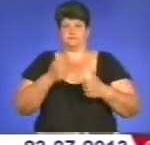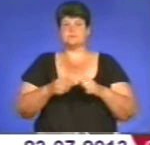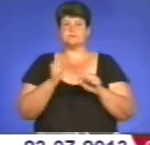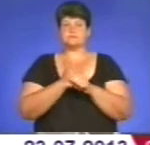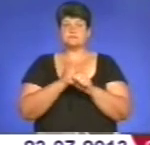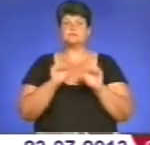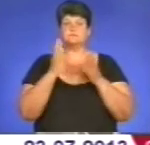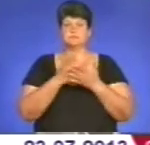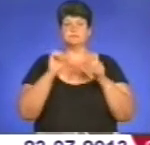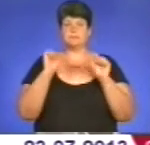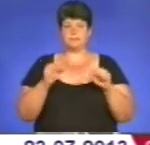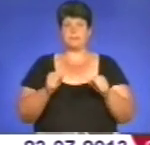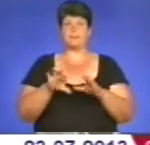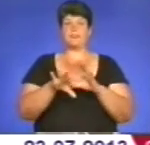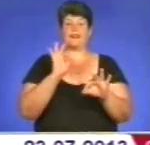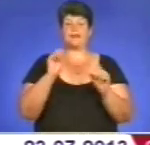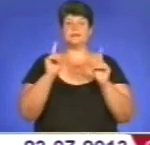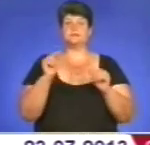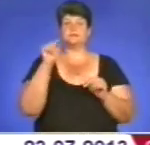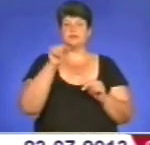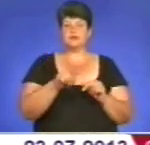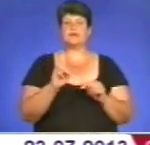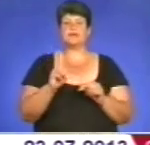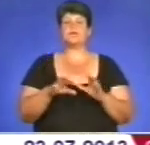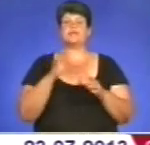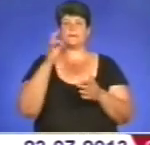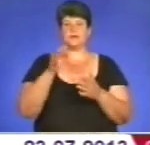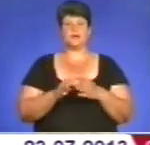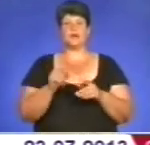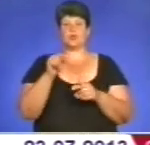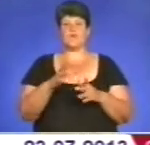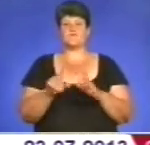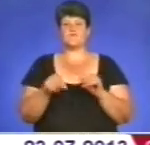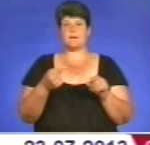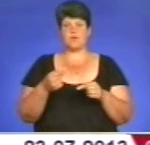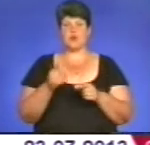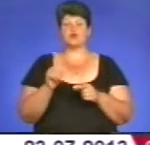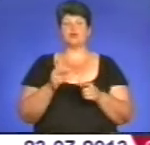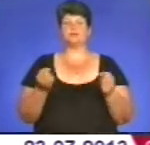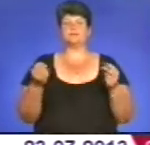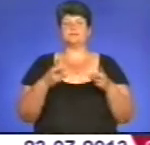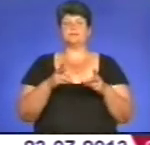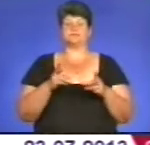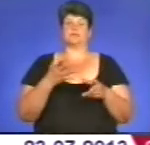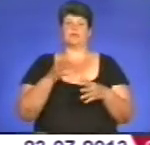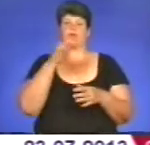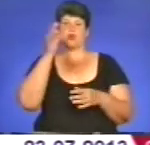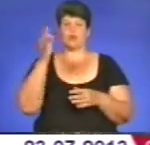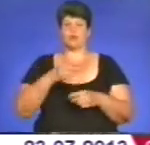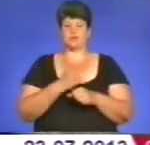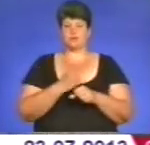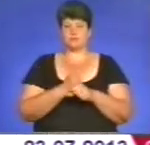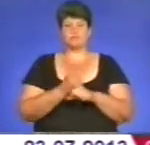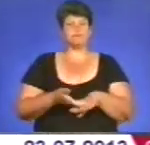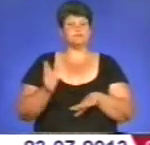можливість вибору на ринку праці лише тих, хто відповідає його вимогам щодо кваліфікації та досвіду роботи. В